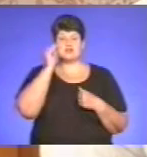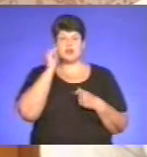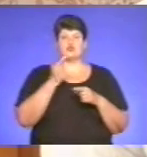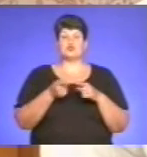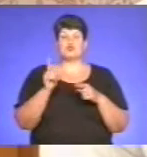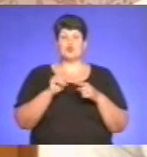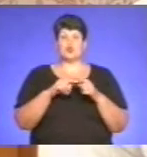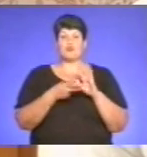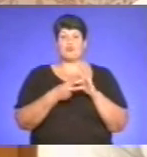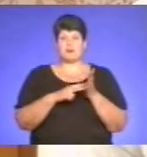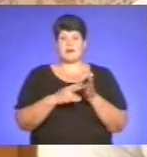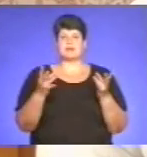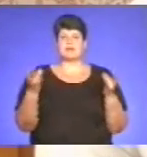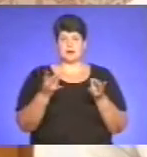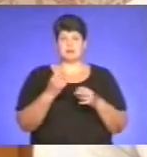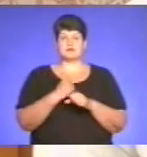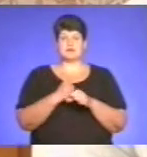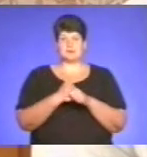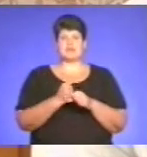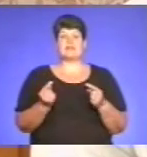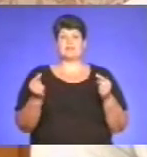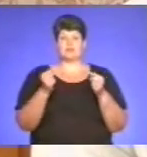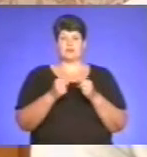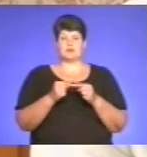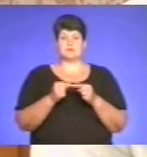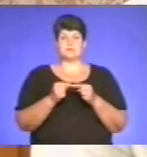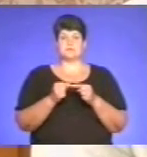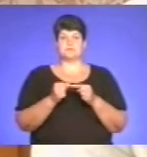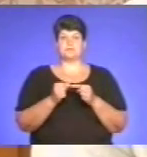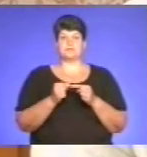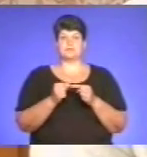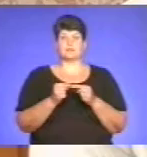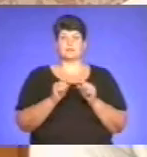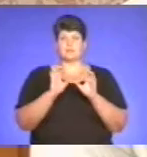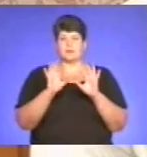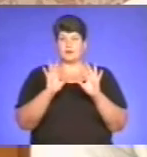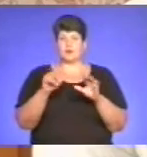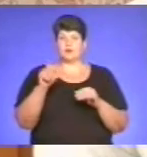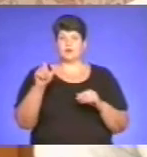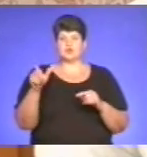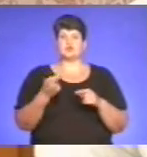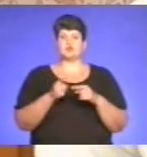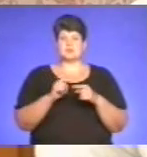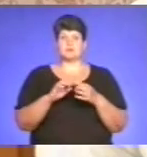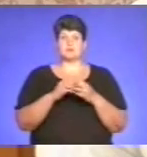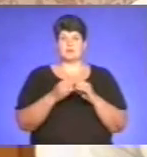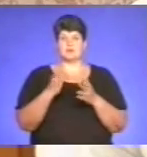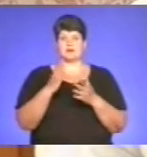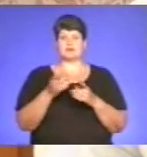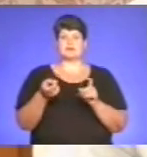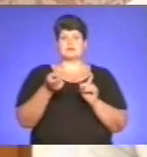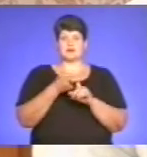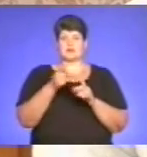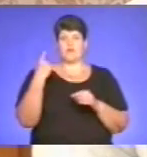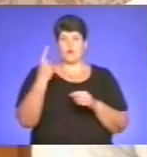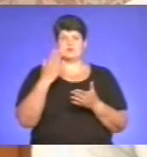плані треба зробити відповідні застережні міроприємства та довести до населення, що така загроза, загроження в області